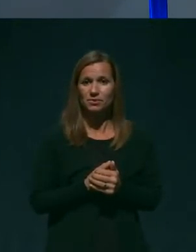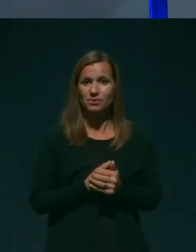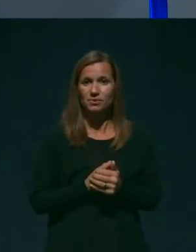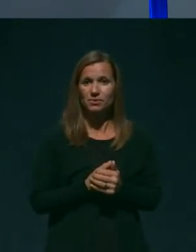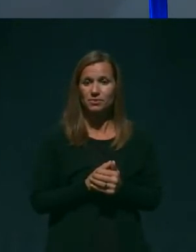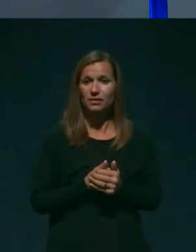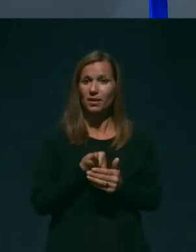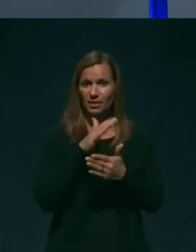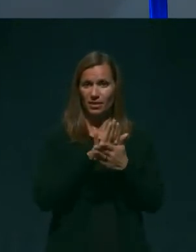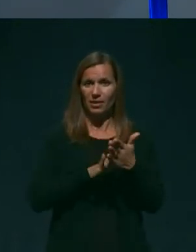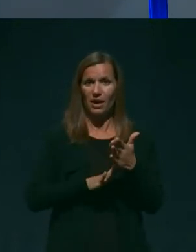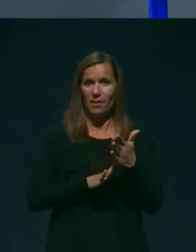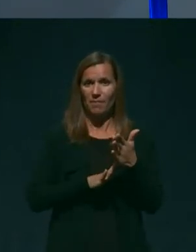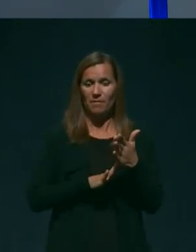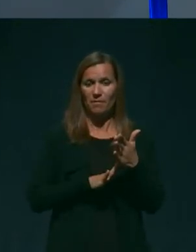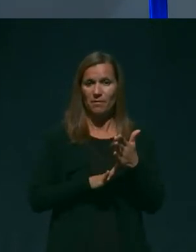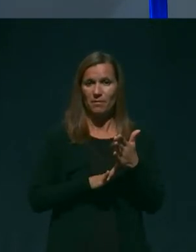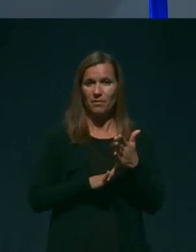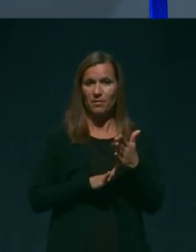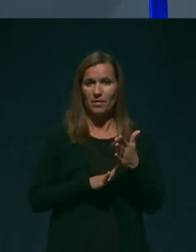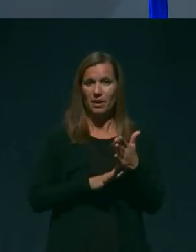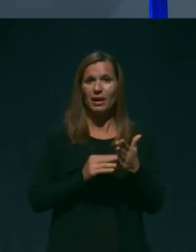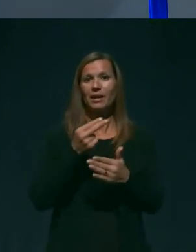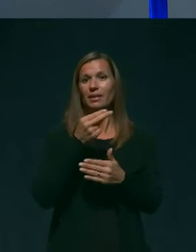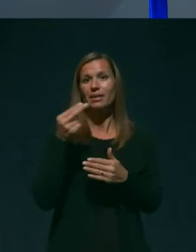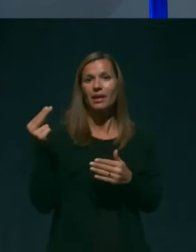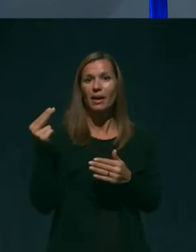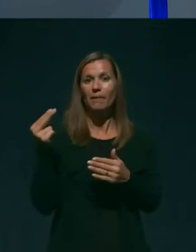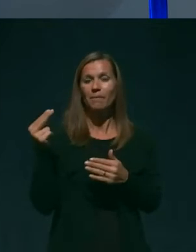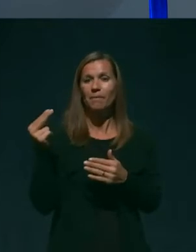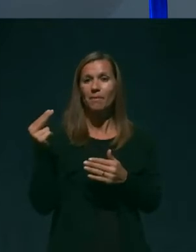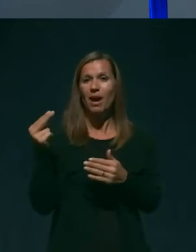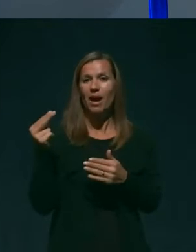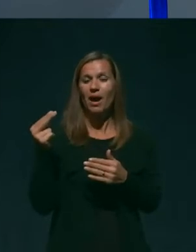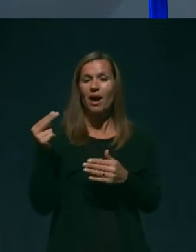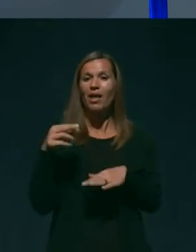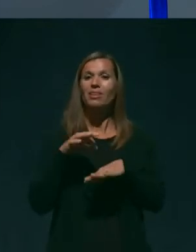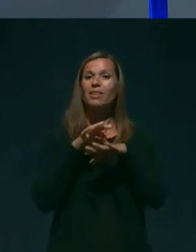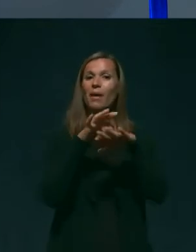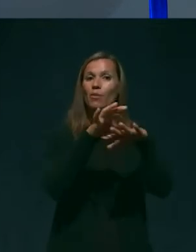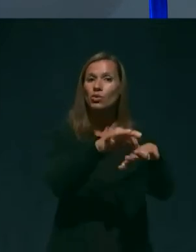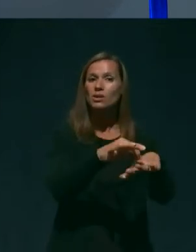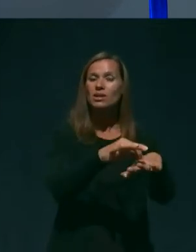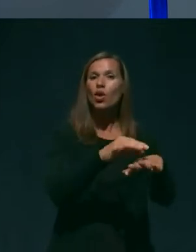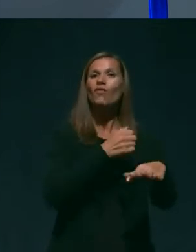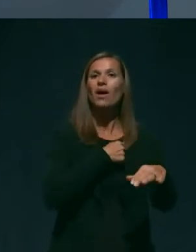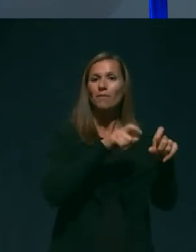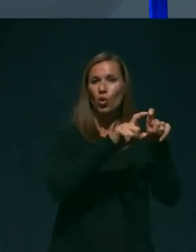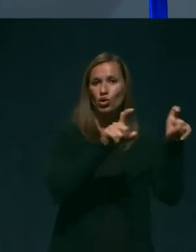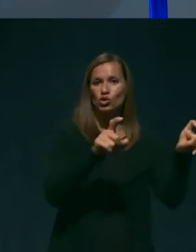Najprej na temo napotitev bolnišnice oziroma diagnoz.